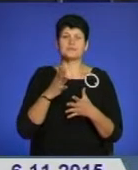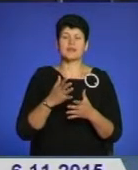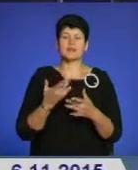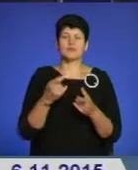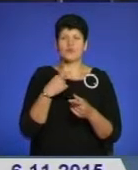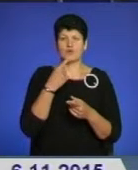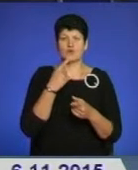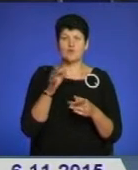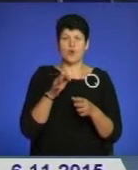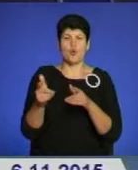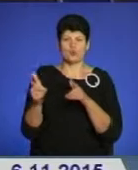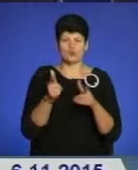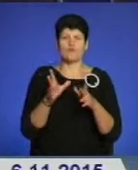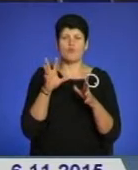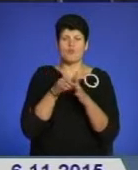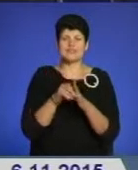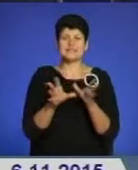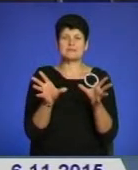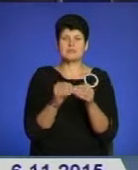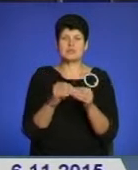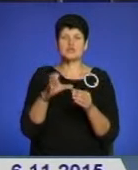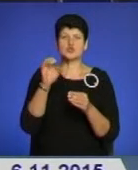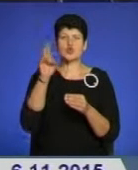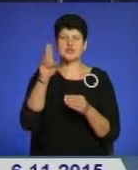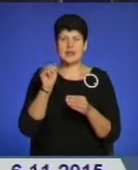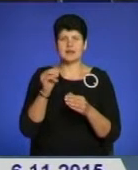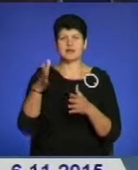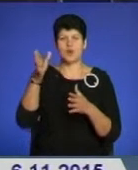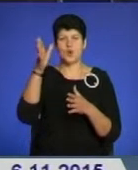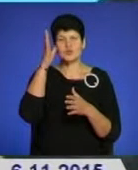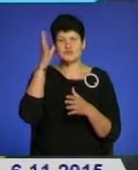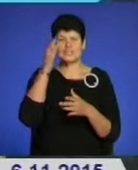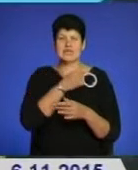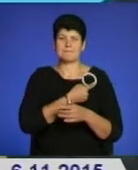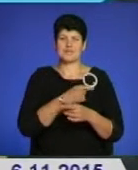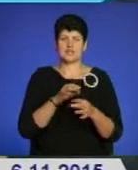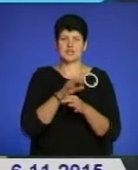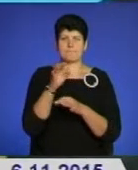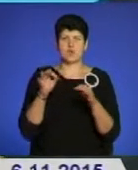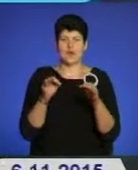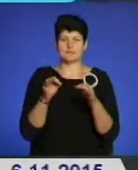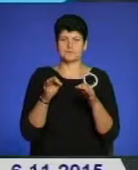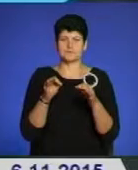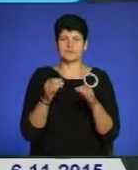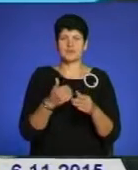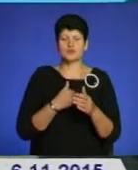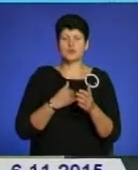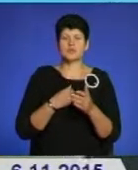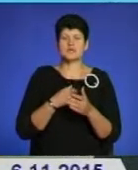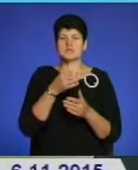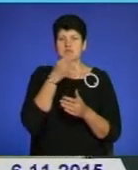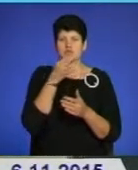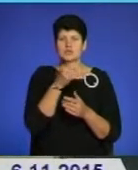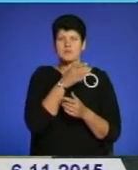запевне про готовність проваджувати спільні соціальні, освітні та медичні проекти. Хочу констатувати, що на